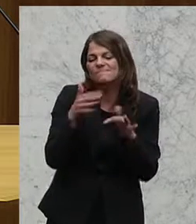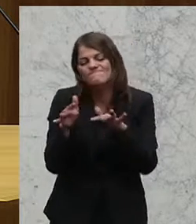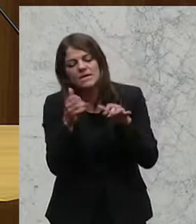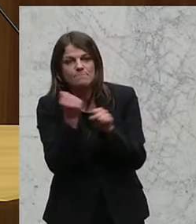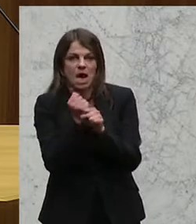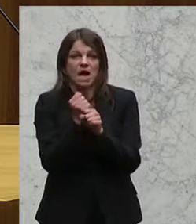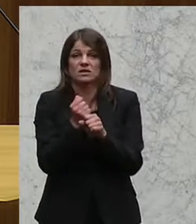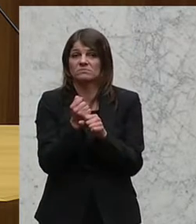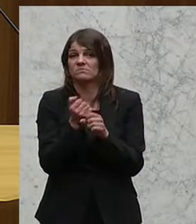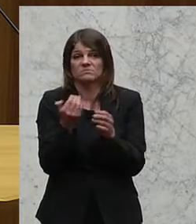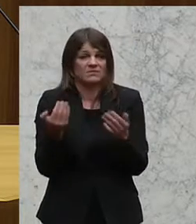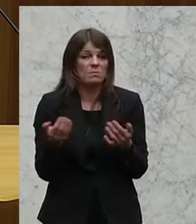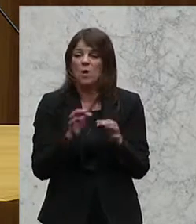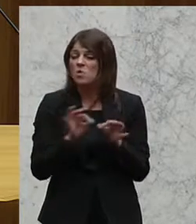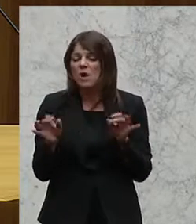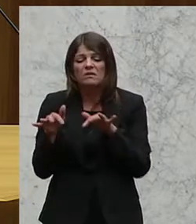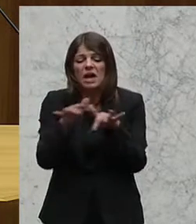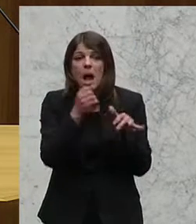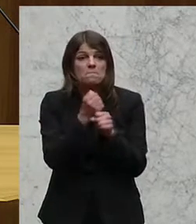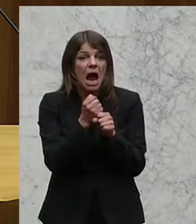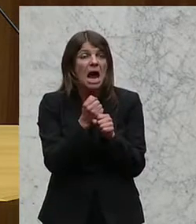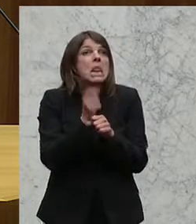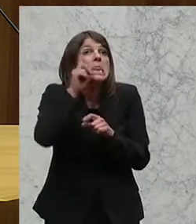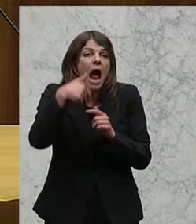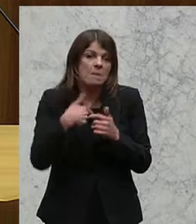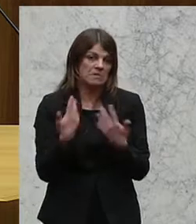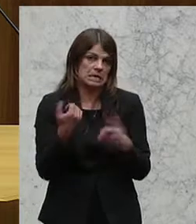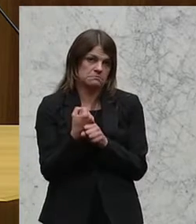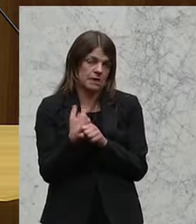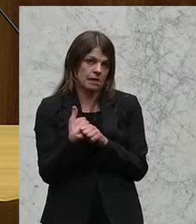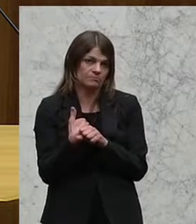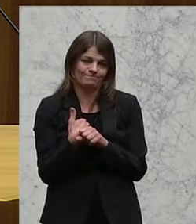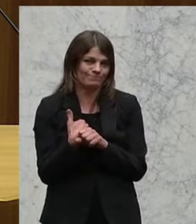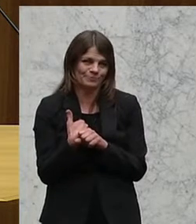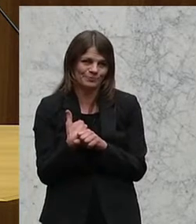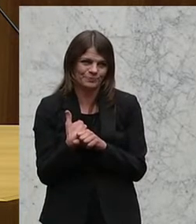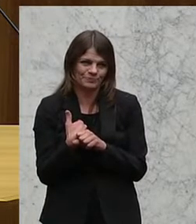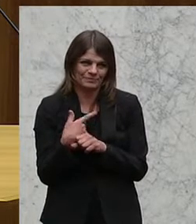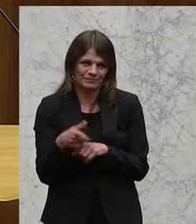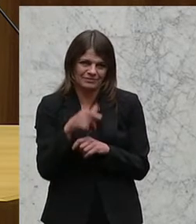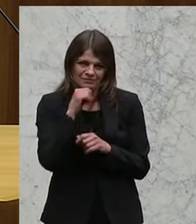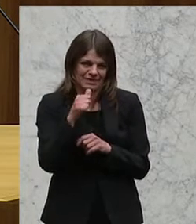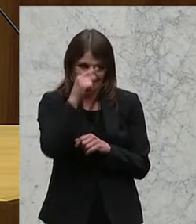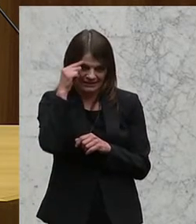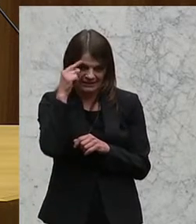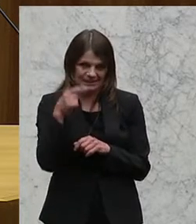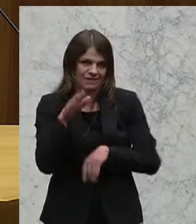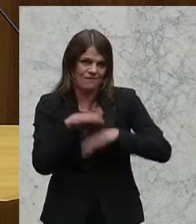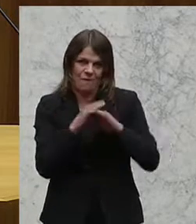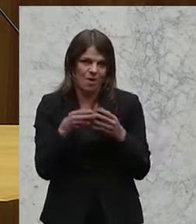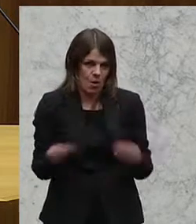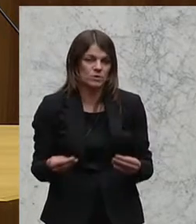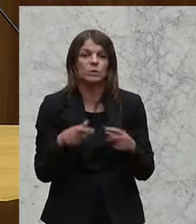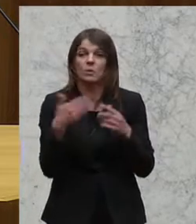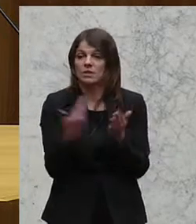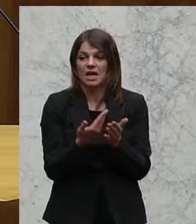aber etwas nur zu tun und des Tuns willen kann nicht der Sinn der Lösung sein. aus